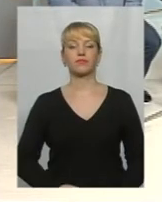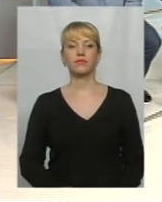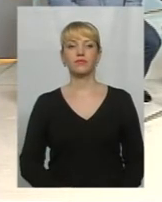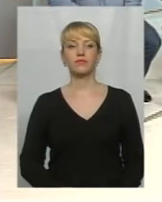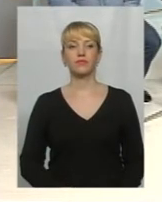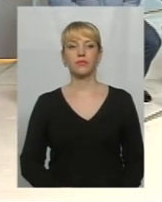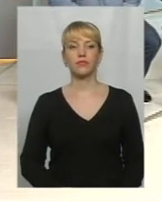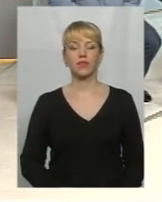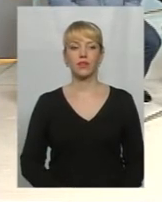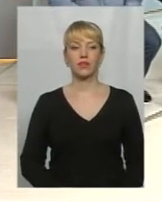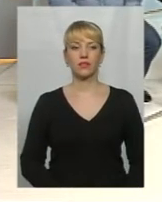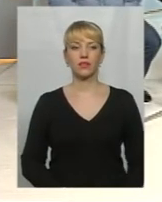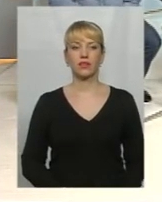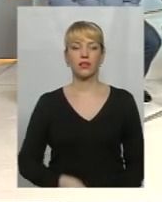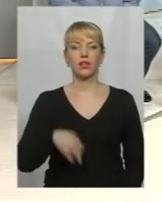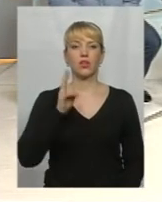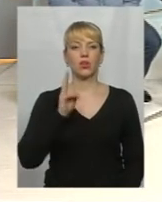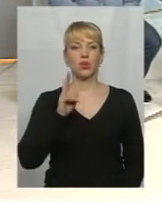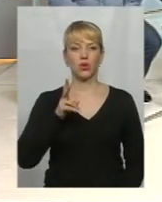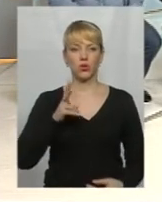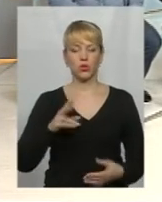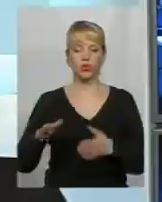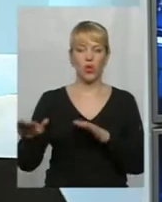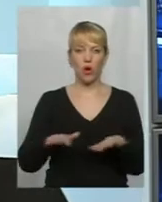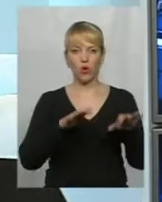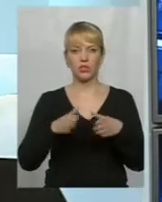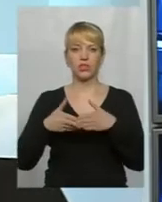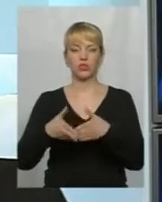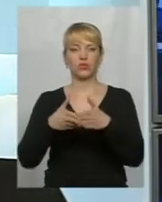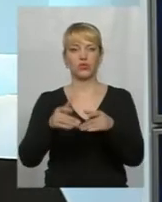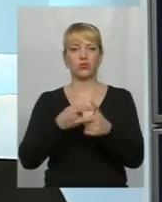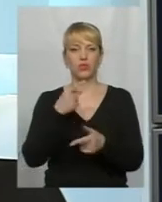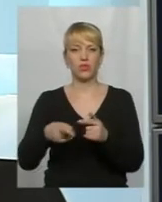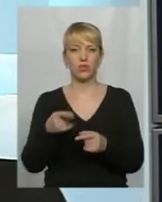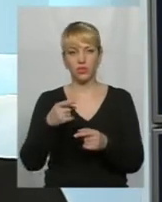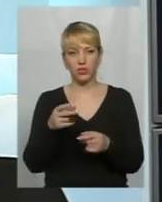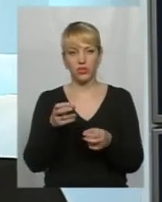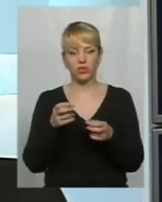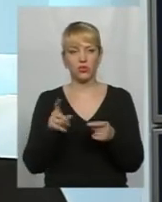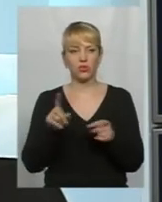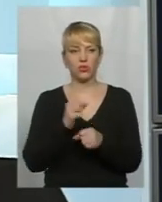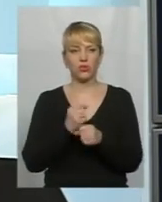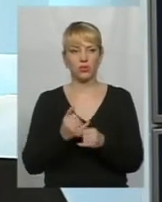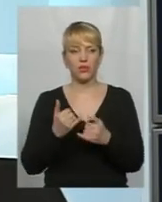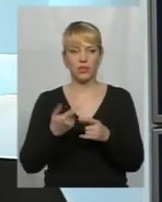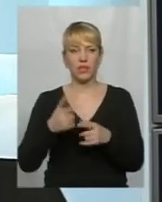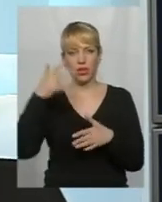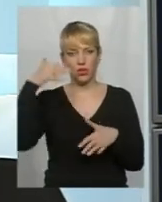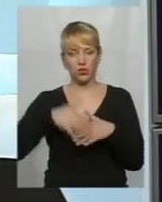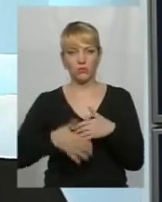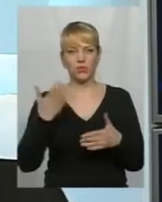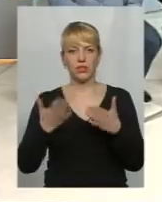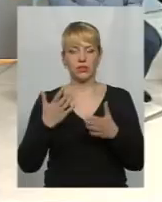Дякую. Пане Микола, вашу думку. Хтось розхитує човен, чи все ж таки якраз розхитує для того, щоб він плив? Ну, ви розумієте, давайте